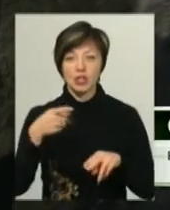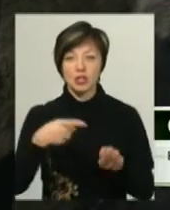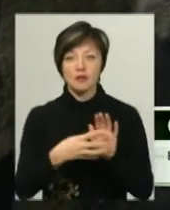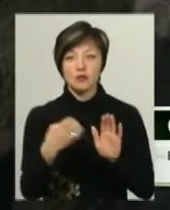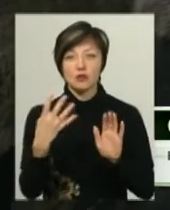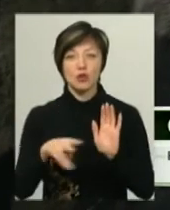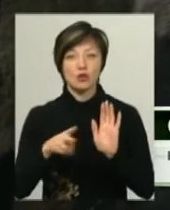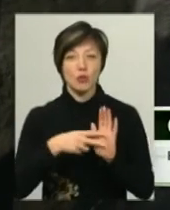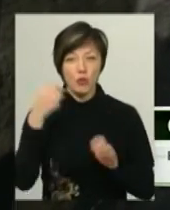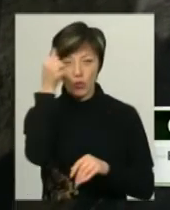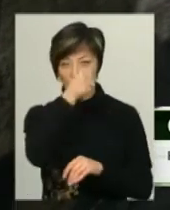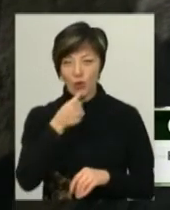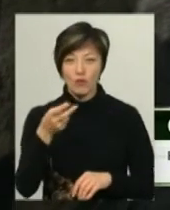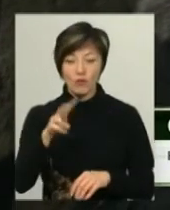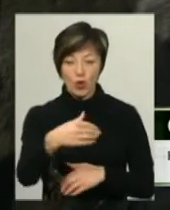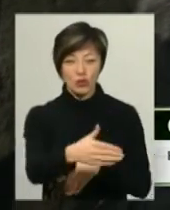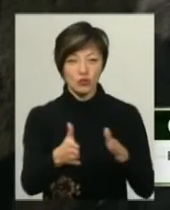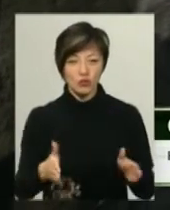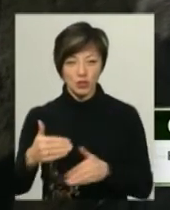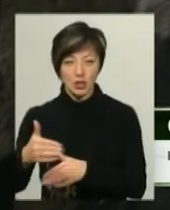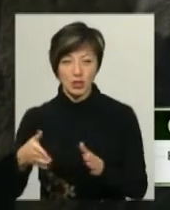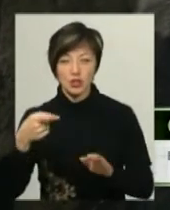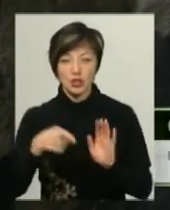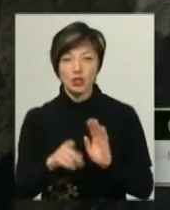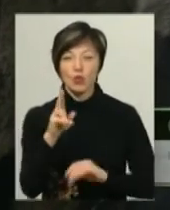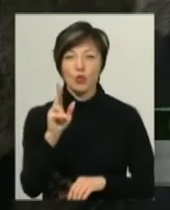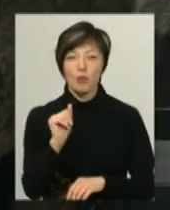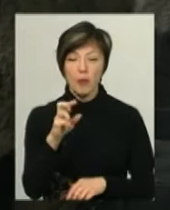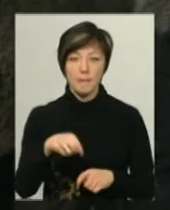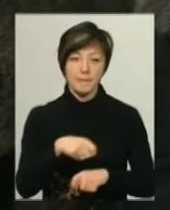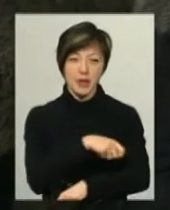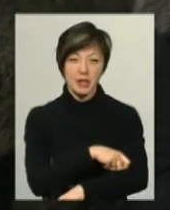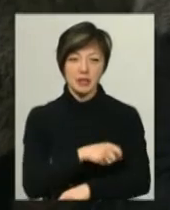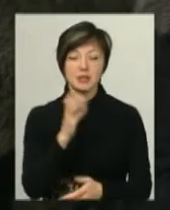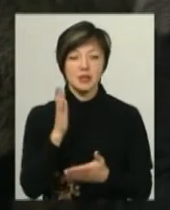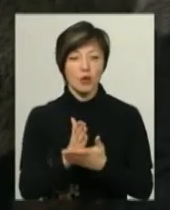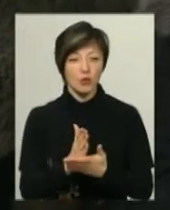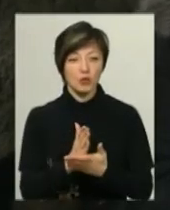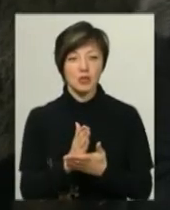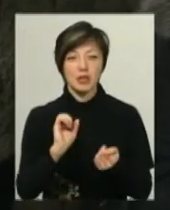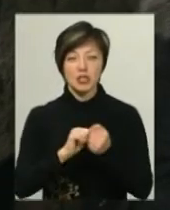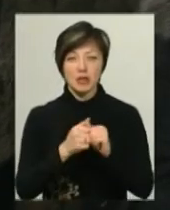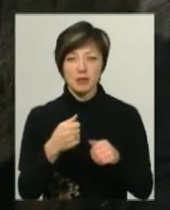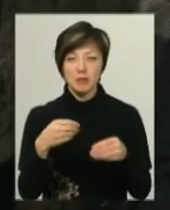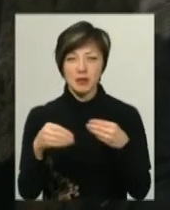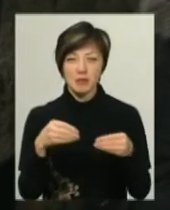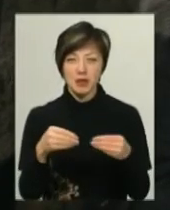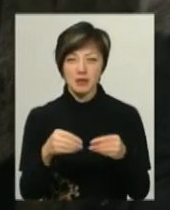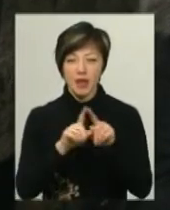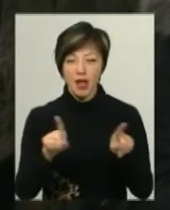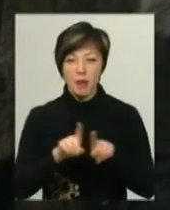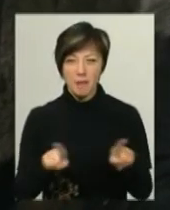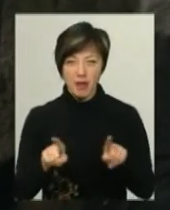року. У двох чанах є містю у тисячу кубічних метрів, знаходяться щебень та пластмасові елементи.